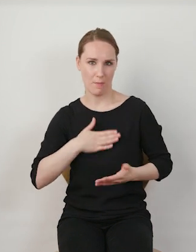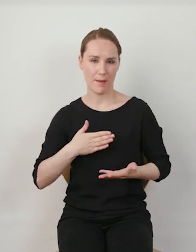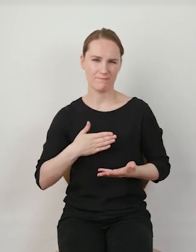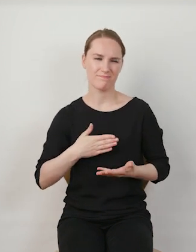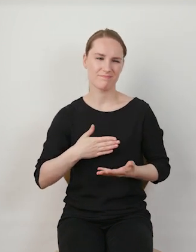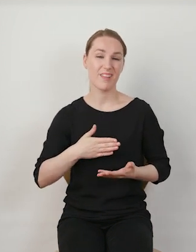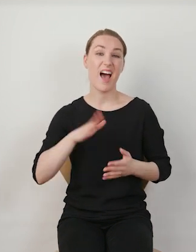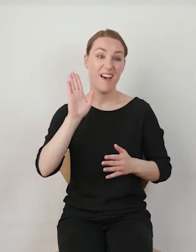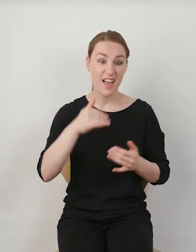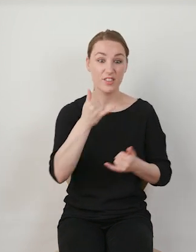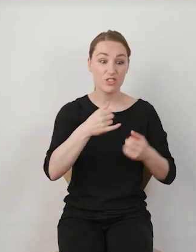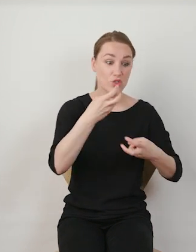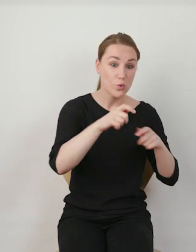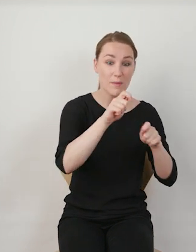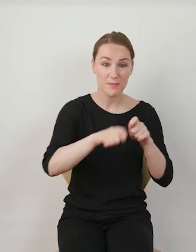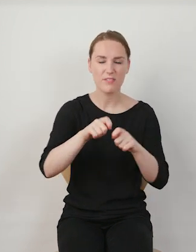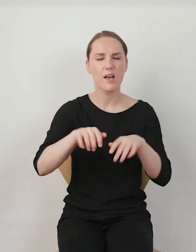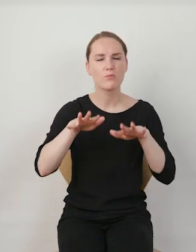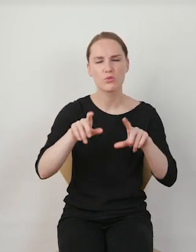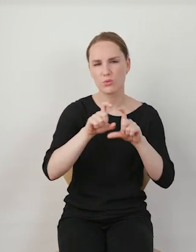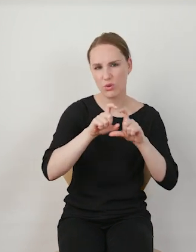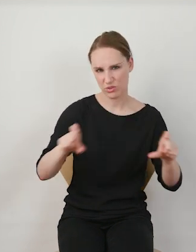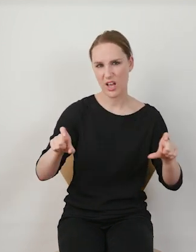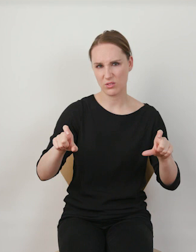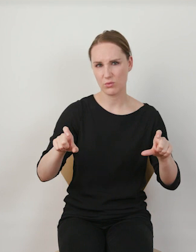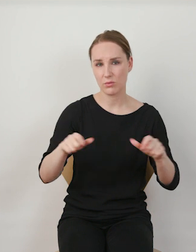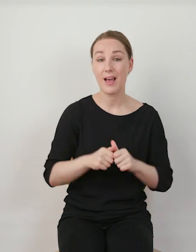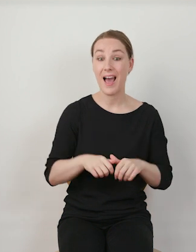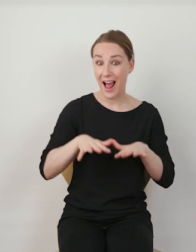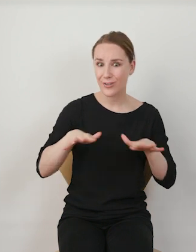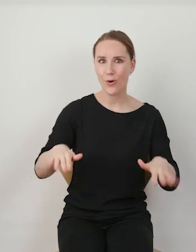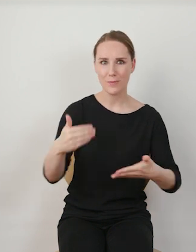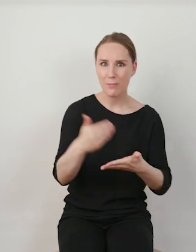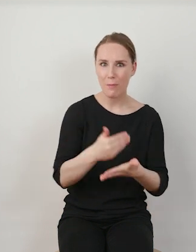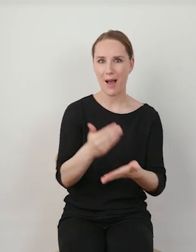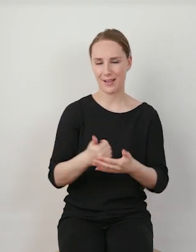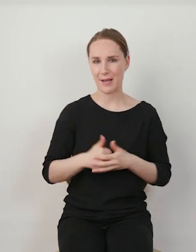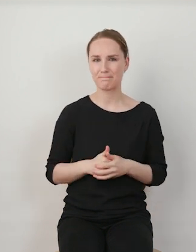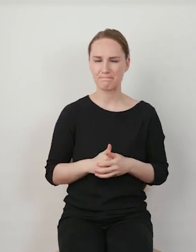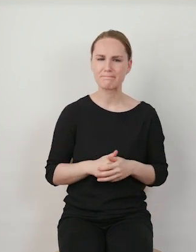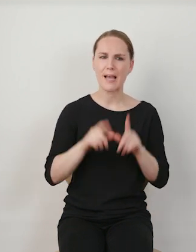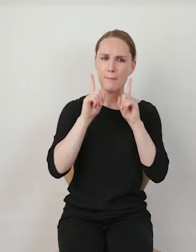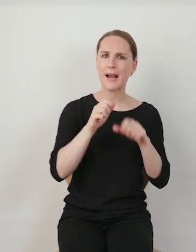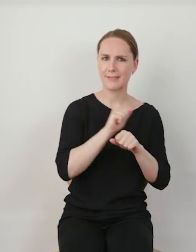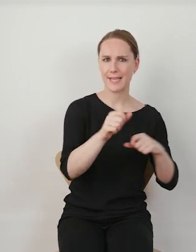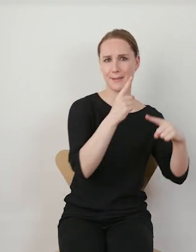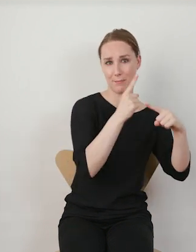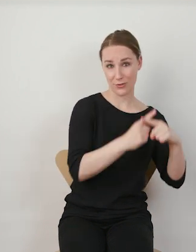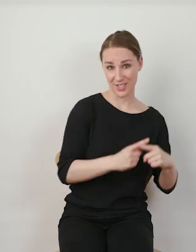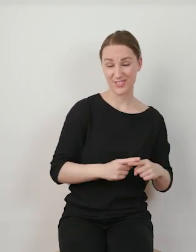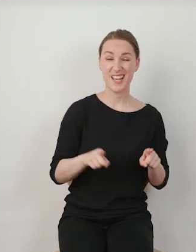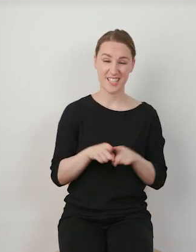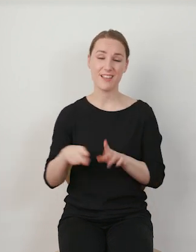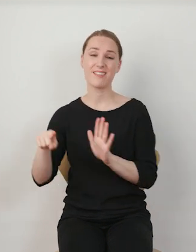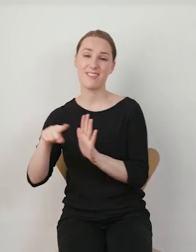inaczej, zajęłoby to nam ogrom czasu. Algorytmy mogą być tu pomocne, ale skoro jest jedna strona zjawiska, to będzie i druga, czyli